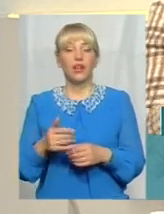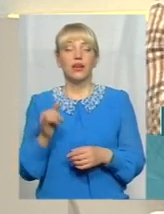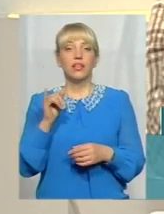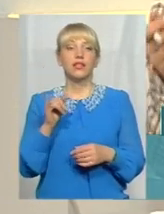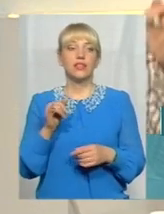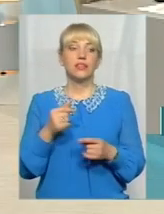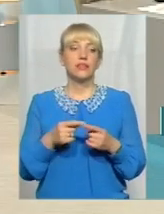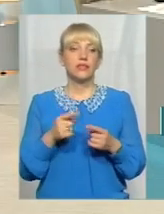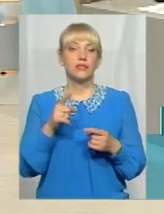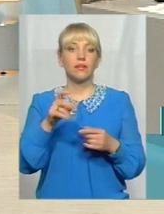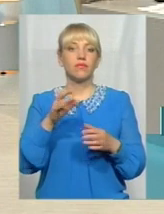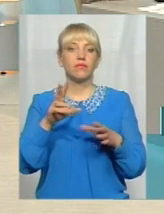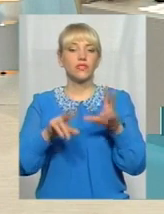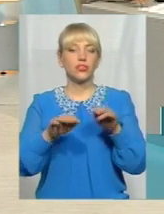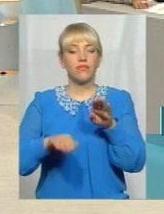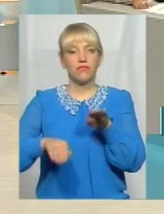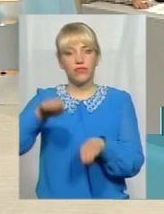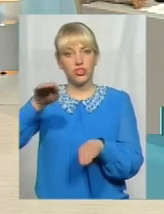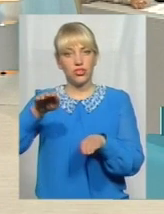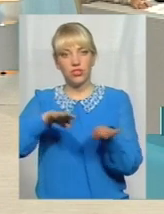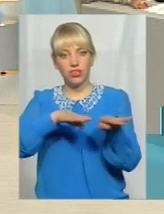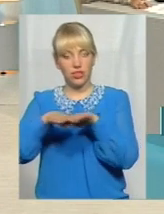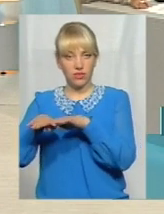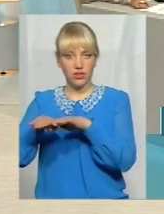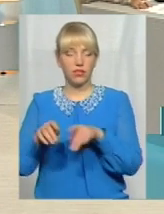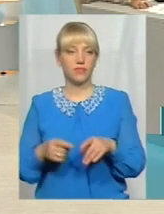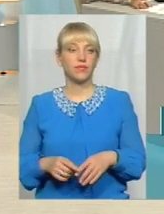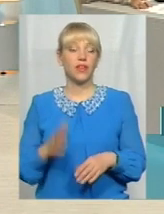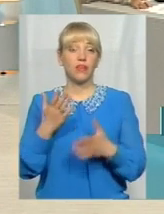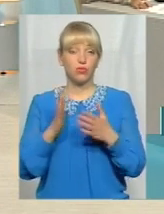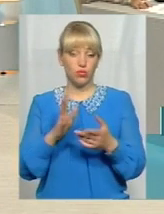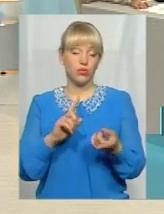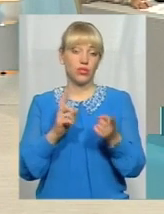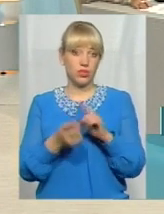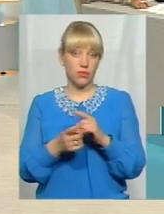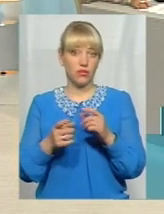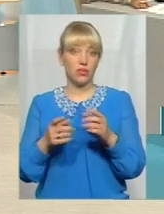переходить на великогабаритний транспорт, то треба очікувати і зміни тарифу.